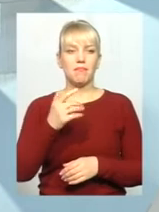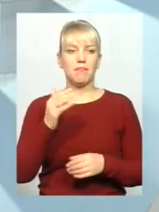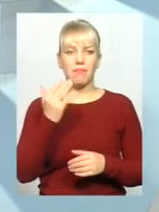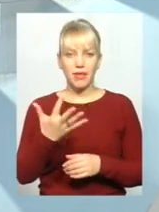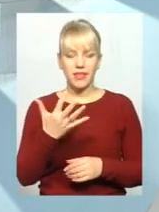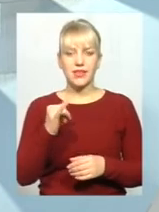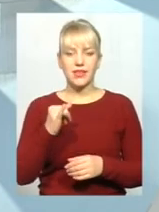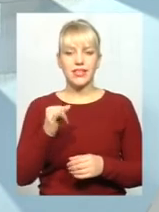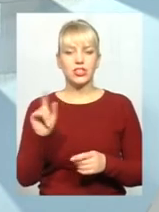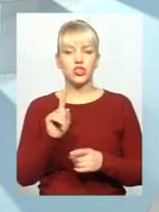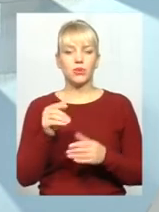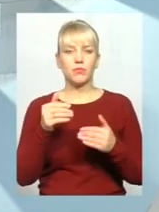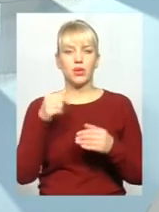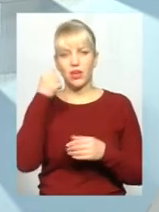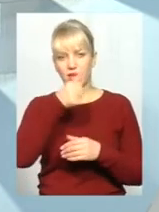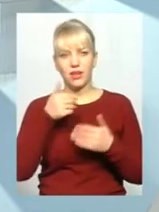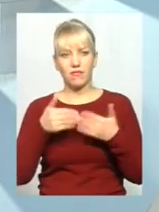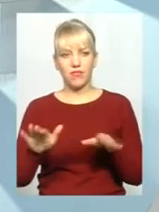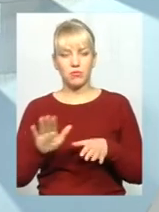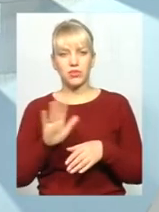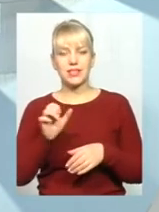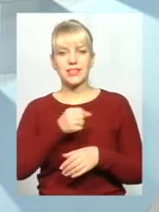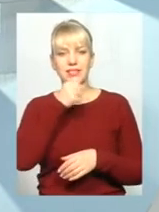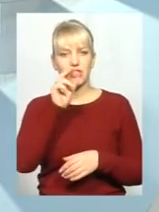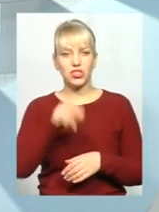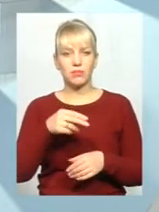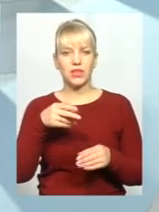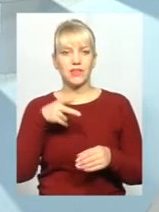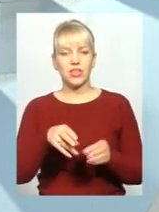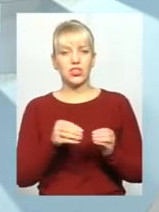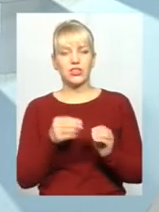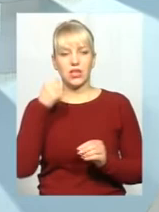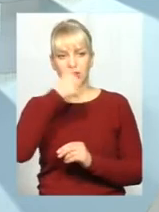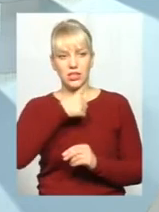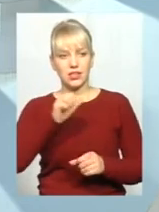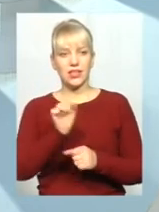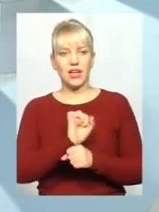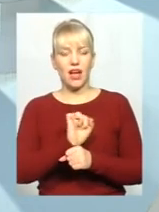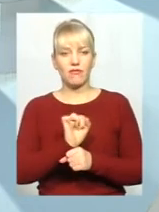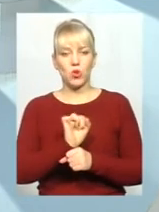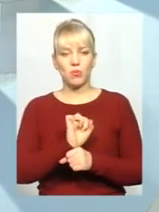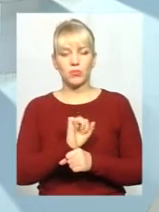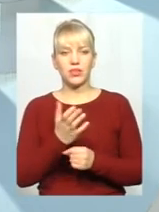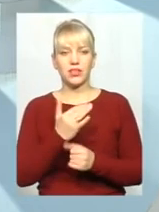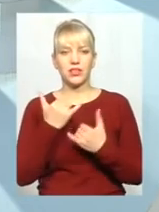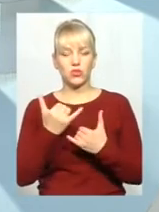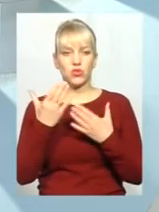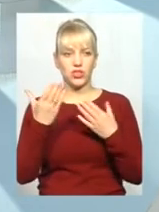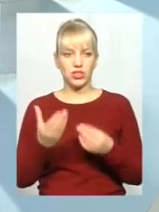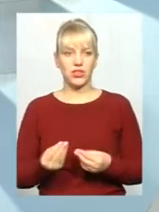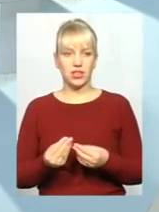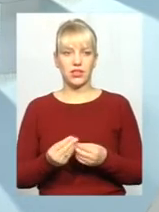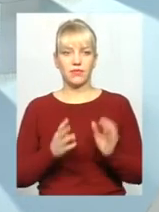бути не старше 2010 року. Відповідно, автомобілі, які на сьогоднішній день